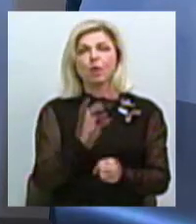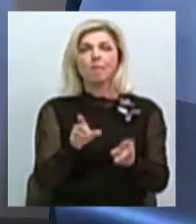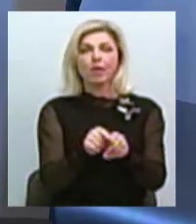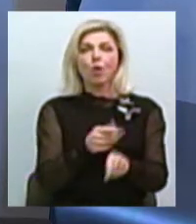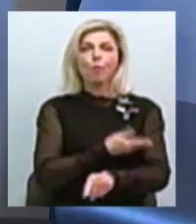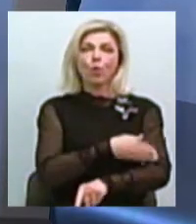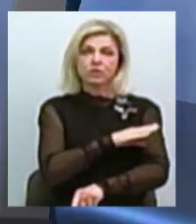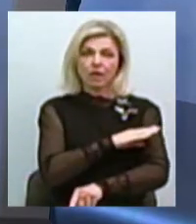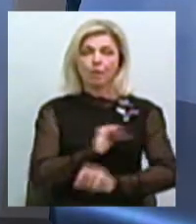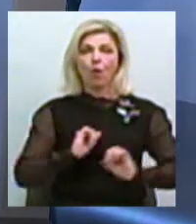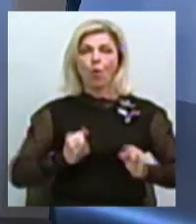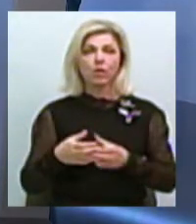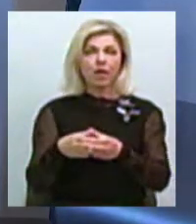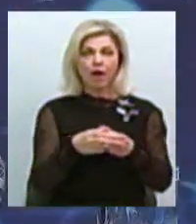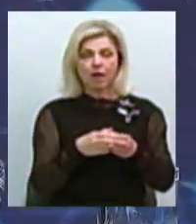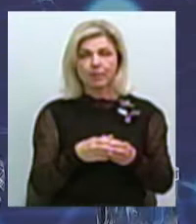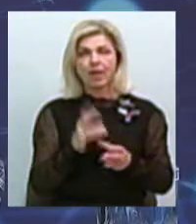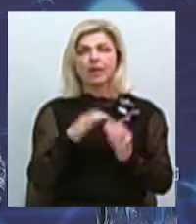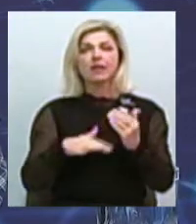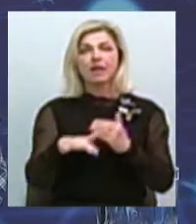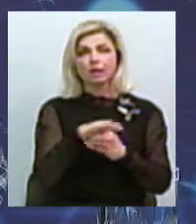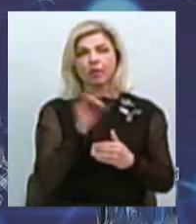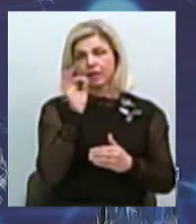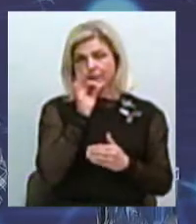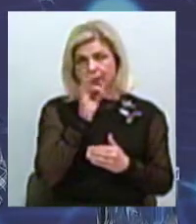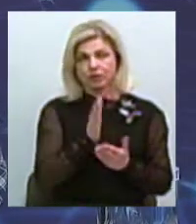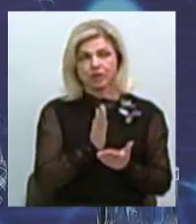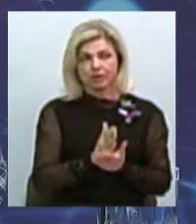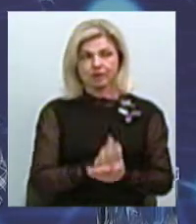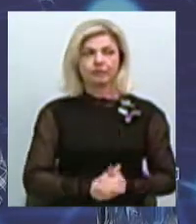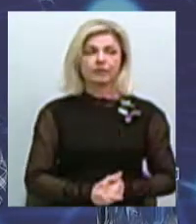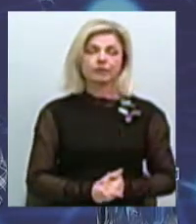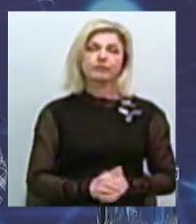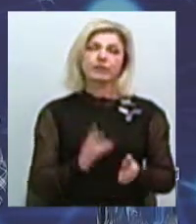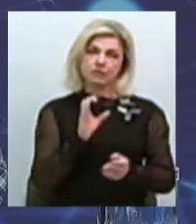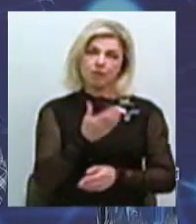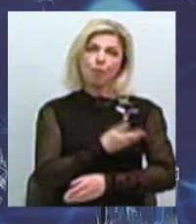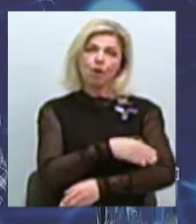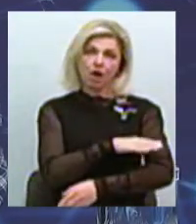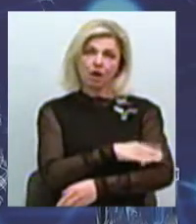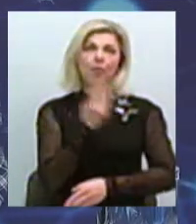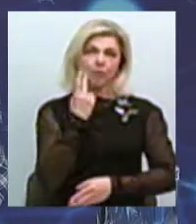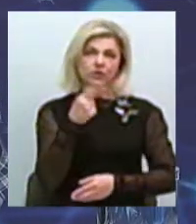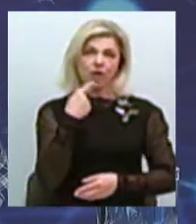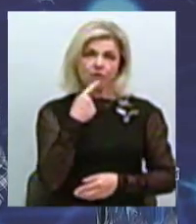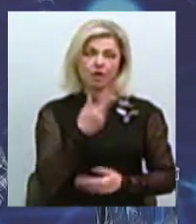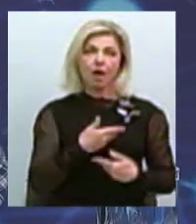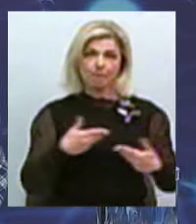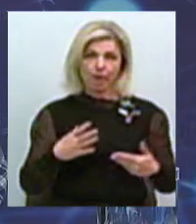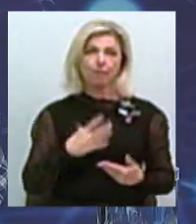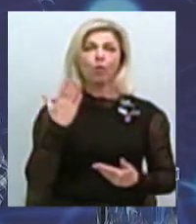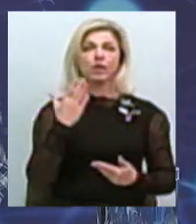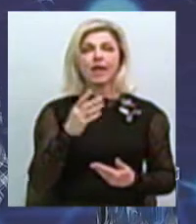колегами, на території Німеччини є, з німцями так не виходять, а з поляками ми постійно кажемо, ми були Римською